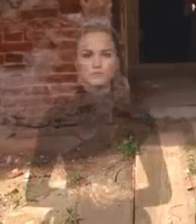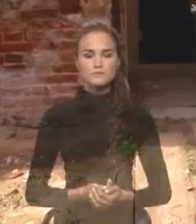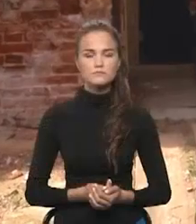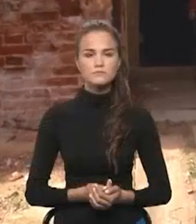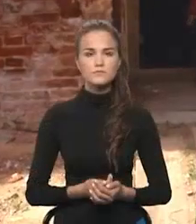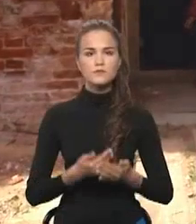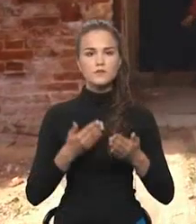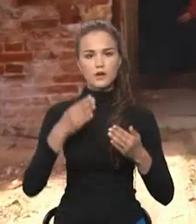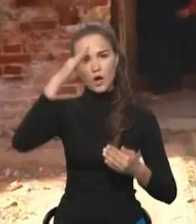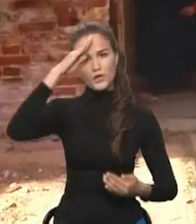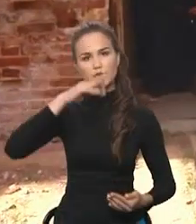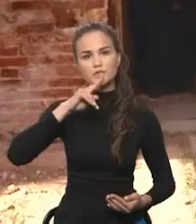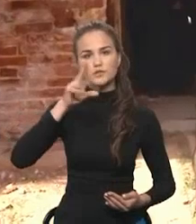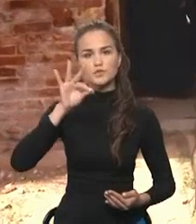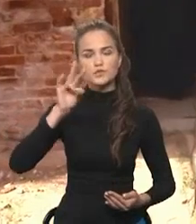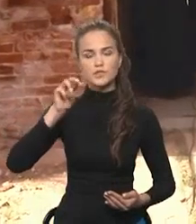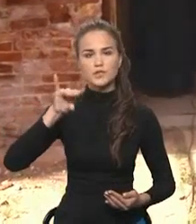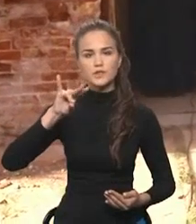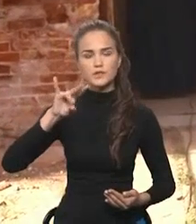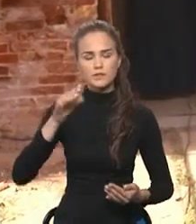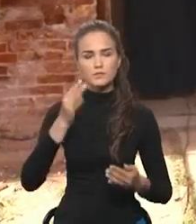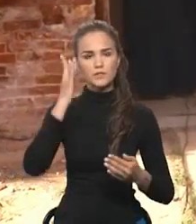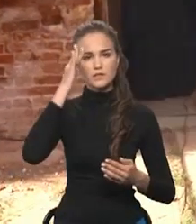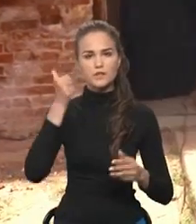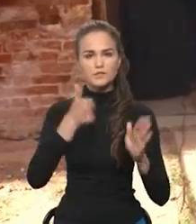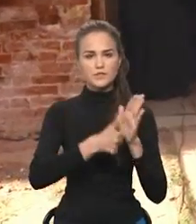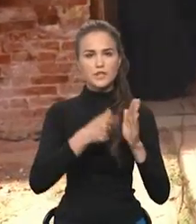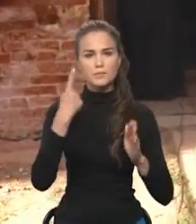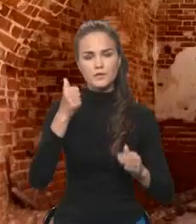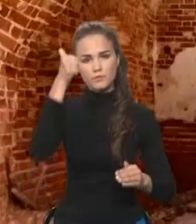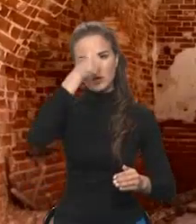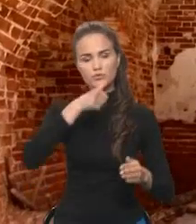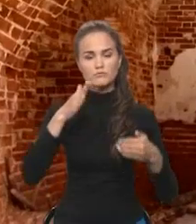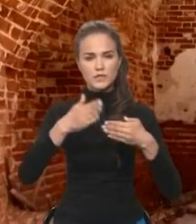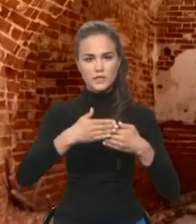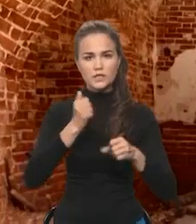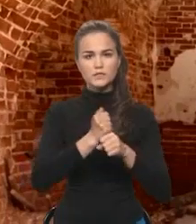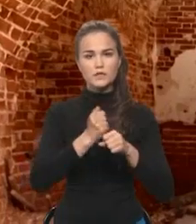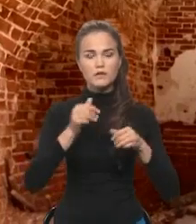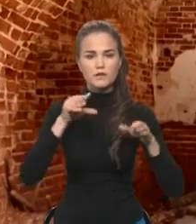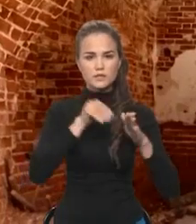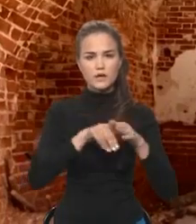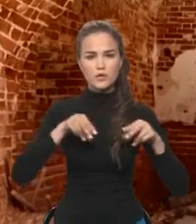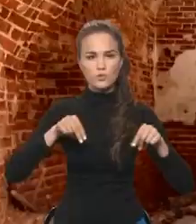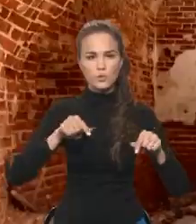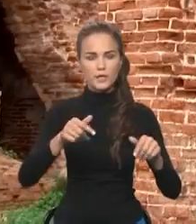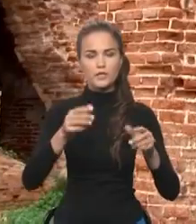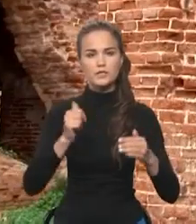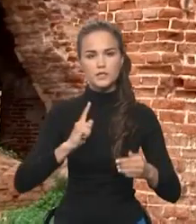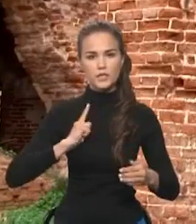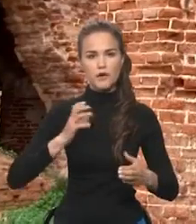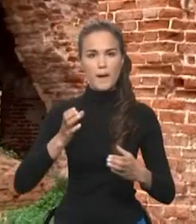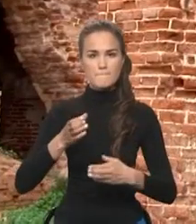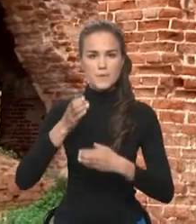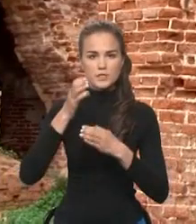Вот отец Константин, представляете, как в 61-м году закрыли Сделали склад удобрений Сторожевая башня